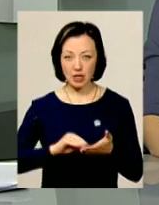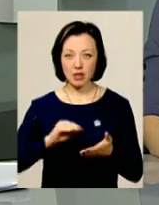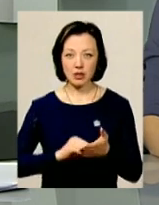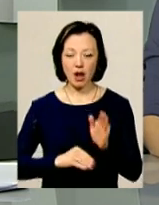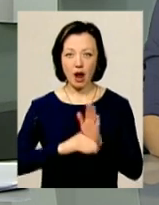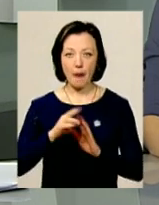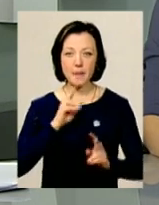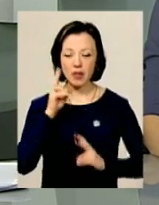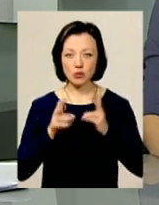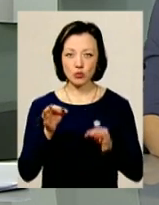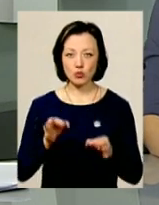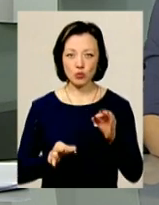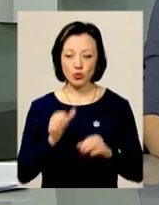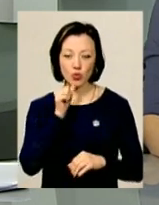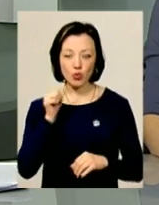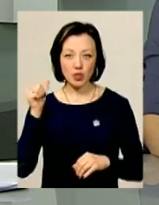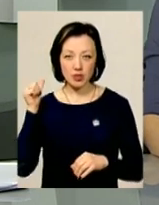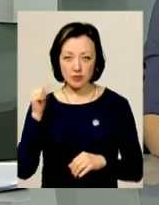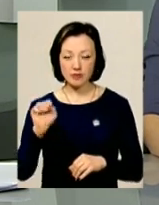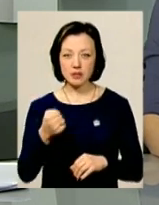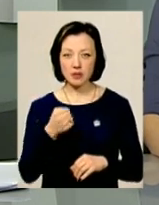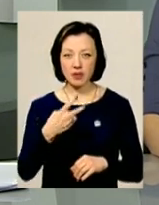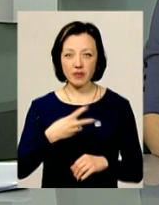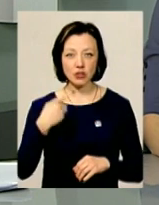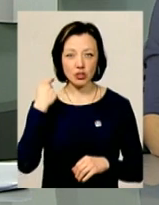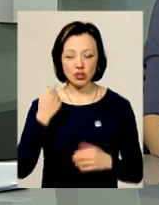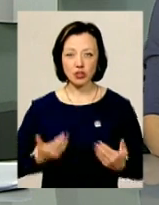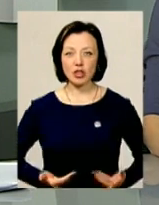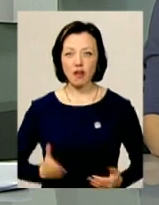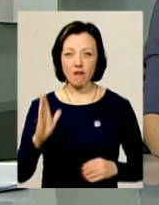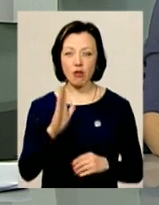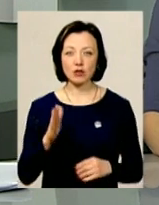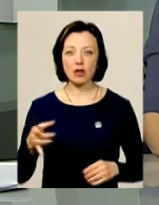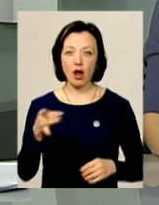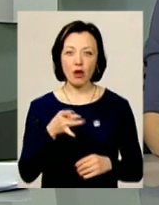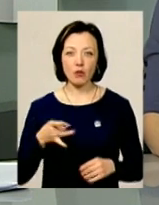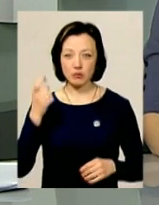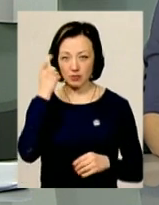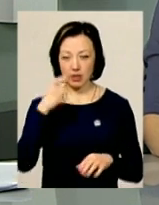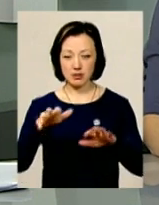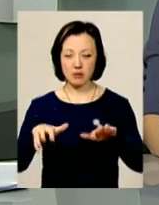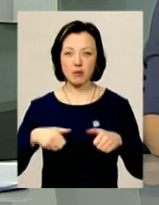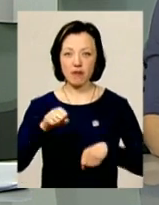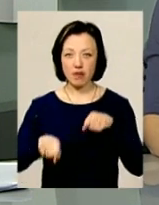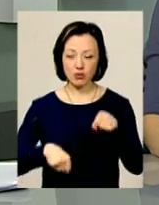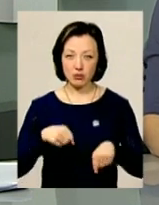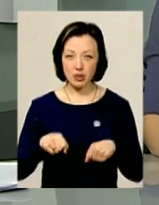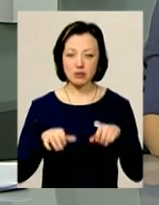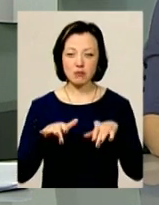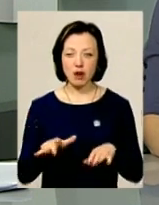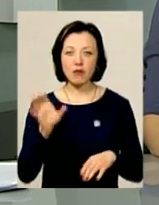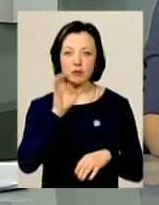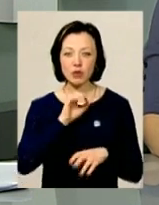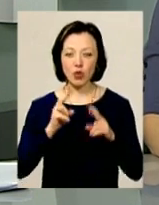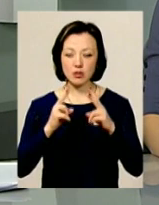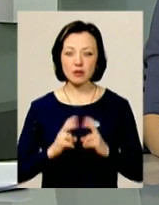області Юлія Салдан, торік у серпні 20-річний житель Волочийського району на підпитку відібрав велосипед у свого односельця. Справу про гробіж